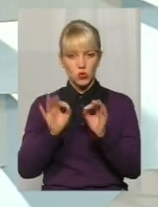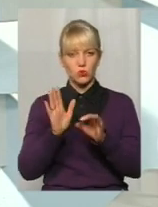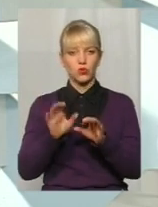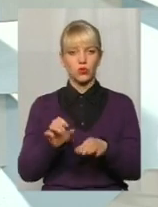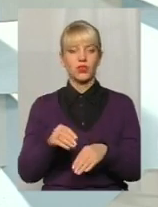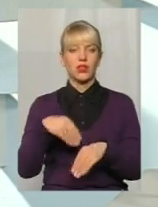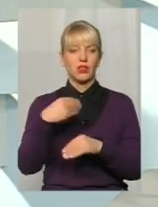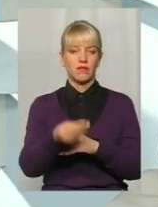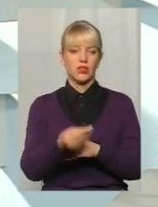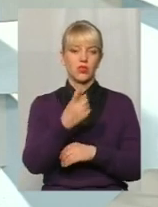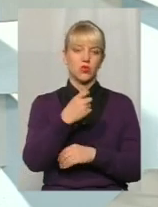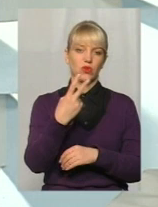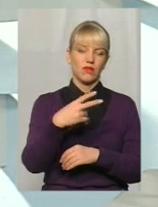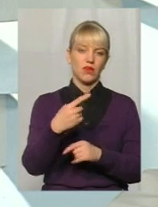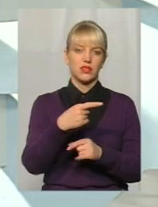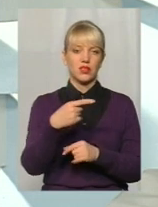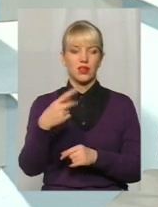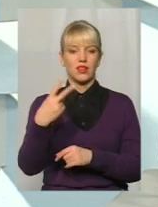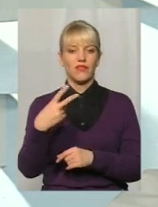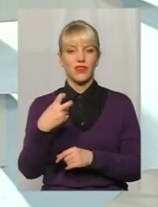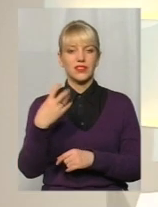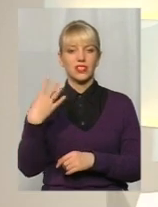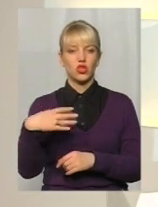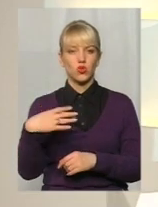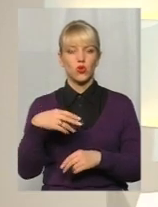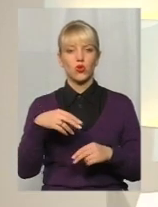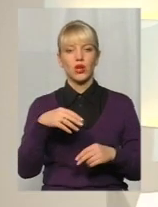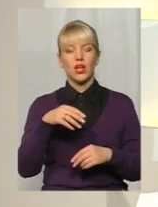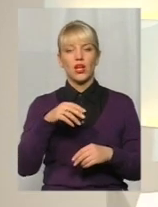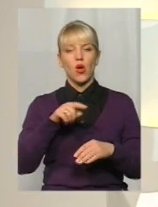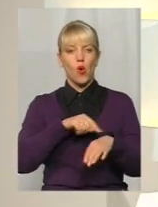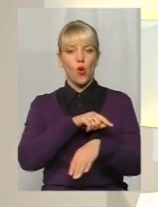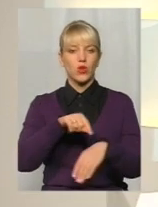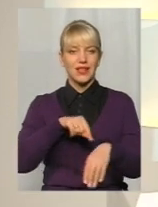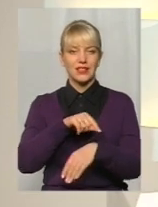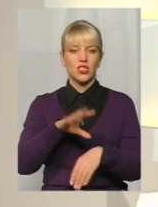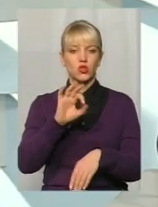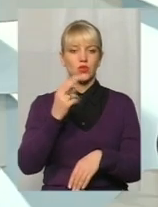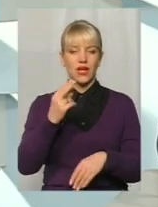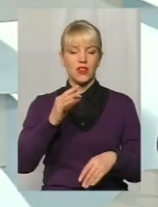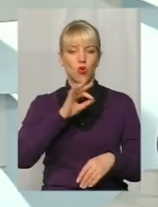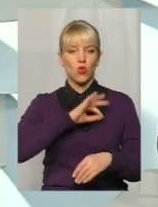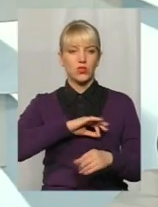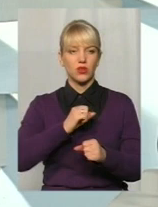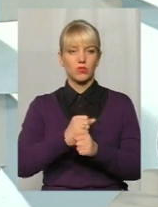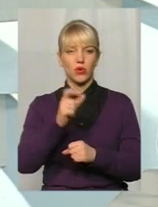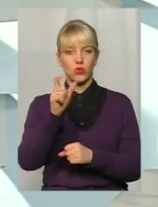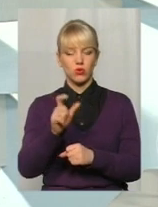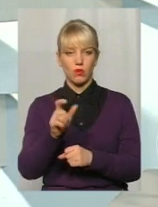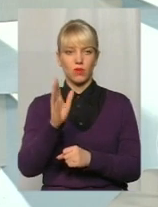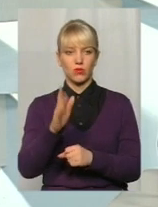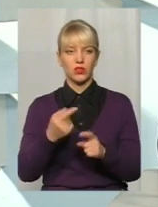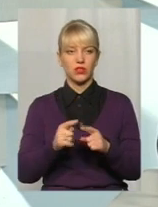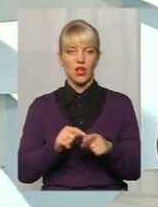призначати йому від 120 до 240 годин соціально корисних робіт. І особа буде ці